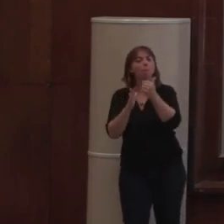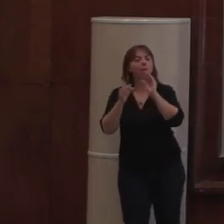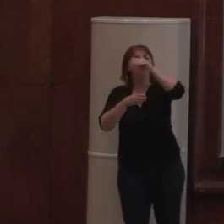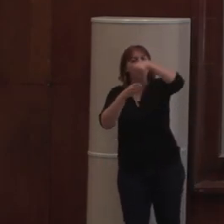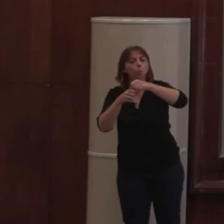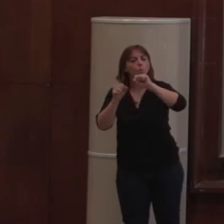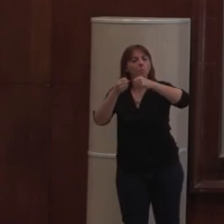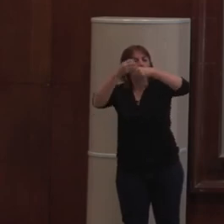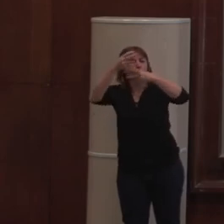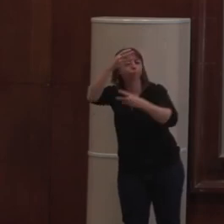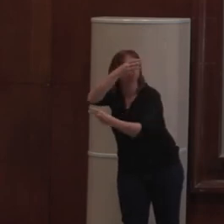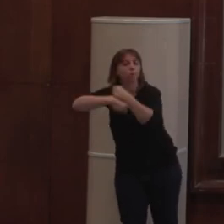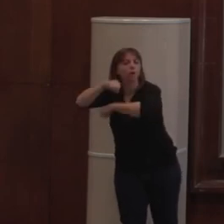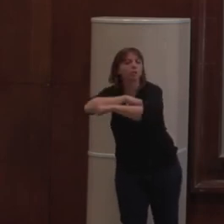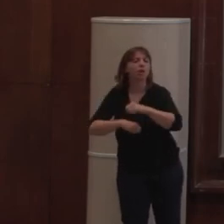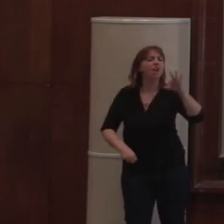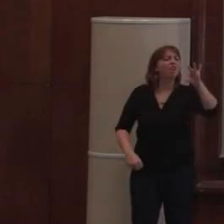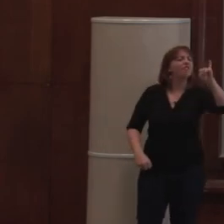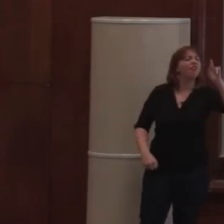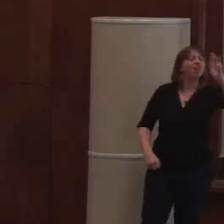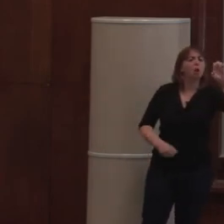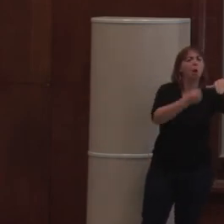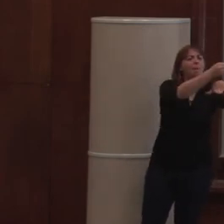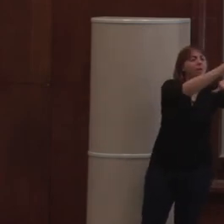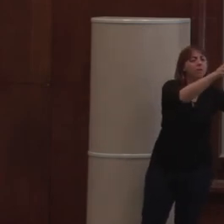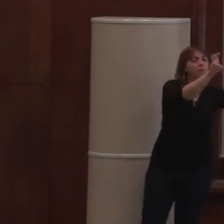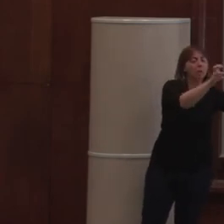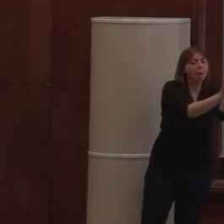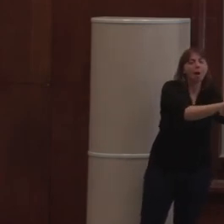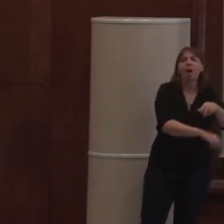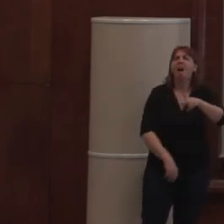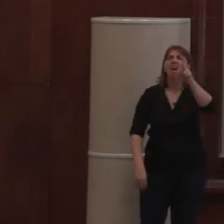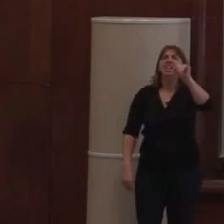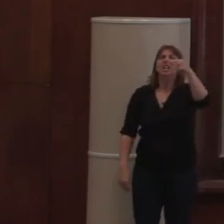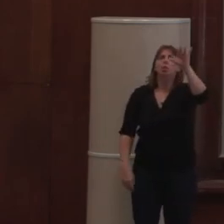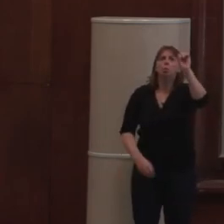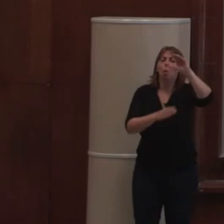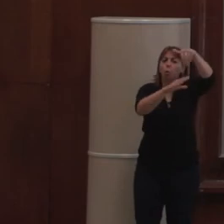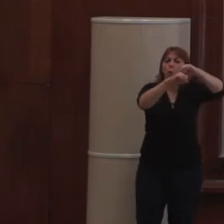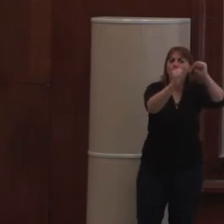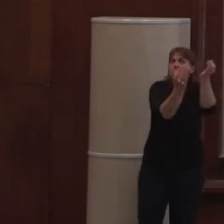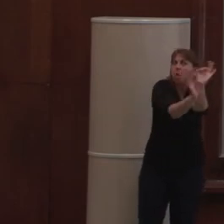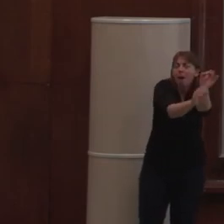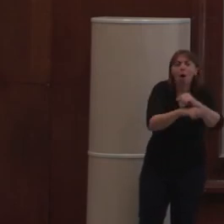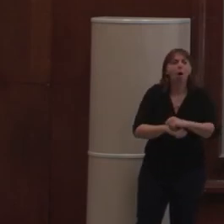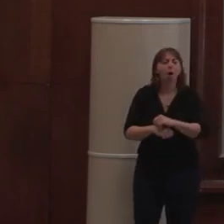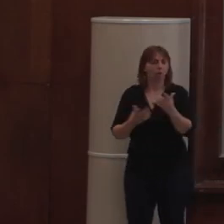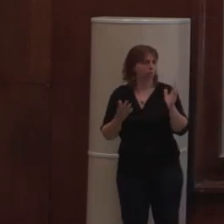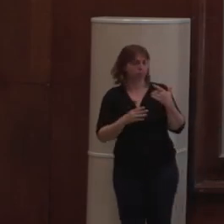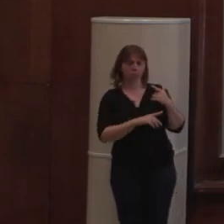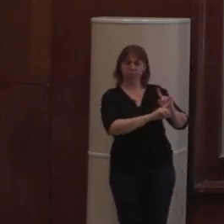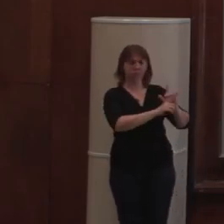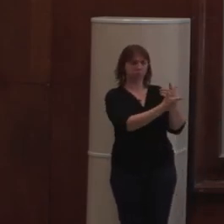ben ça, vous ne l'avez pas du tout sur Firebase, par exemple. Ça n'y est pas non plus sur Kinto. Ce n'est pas du tout l'idée sur Django REST Framework. On ne fait pas ça.